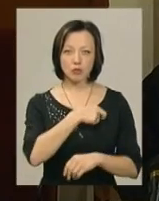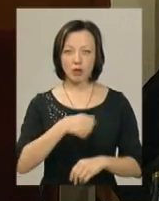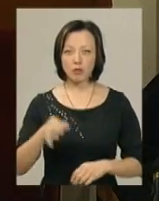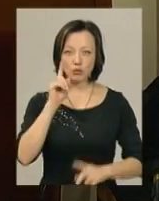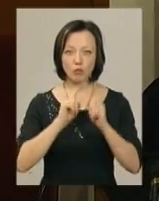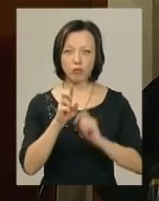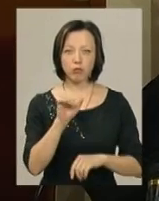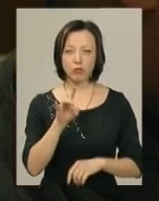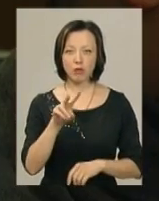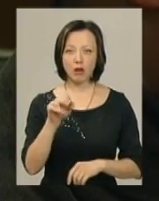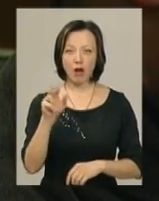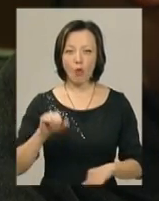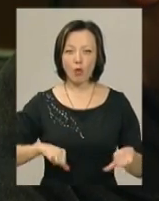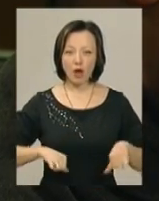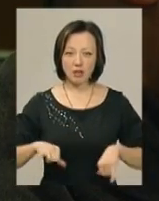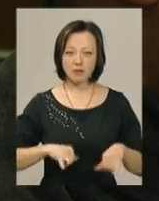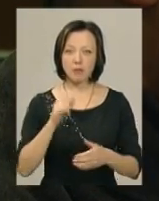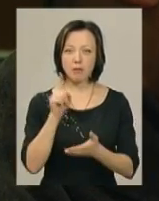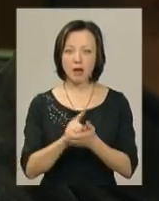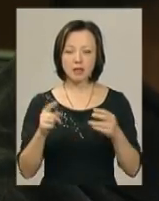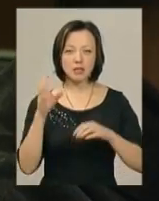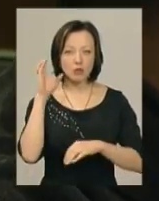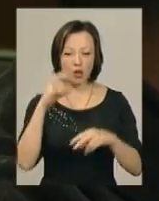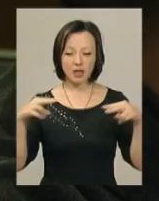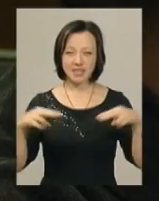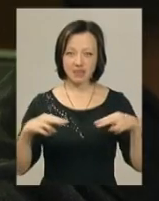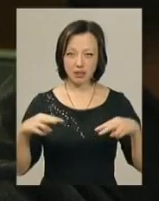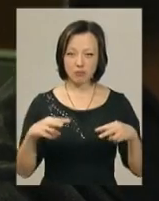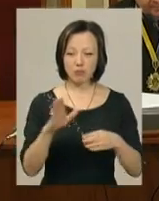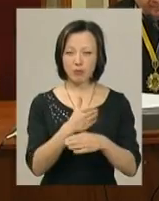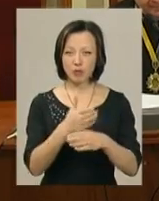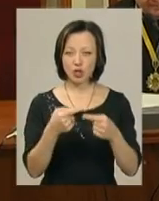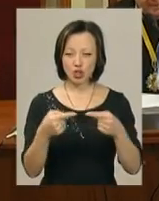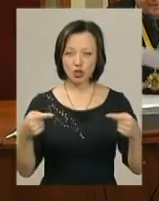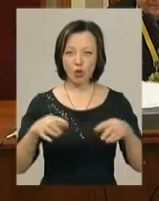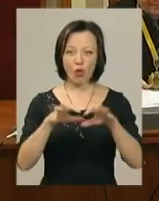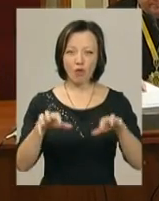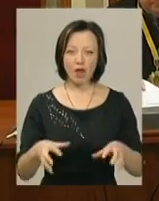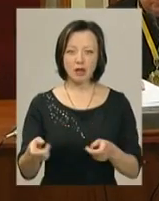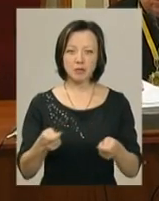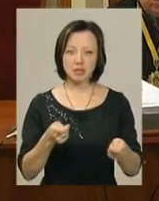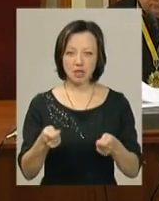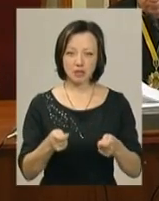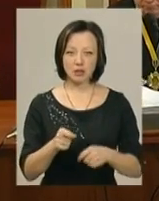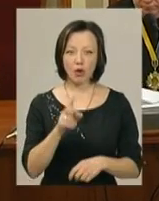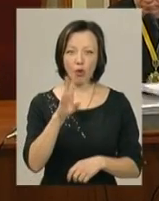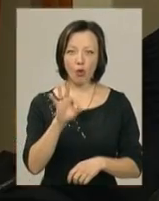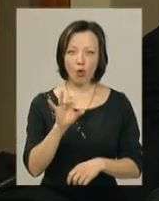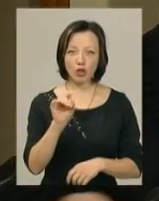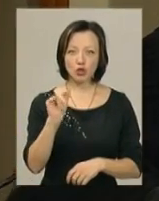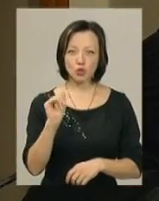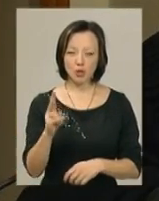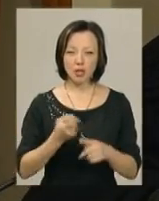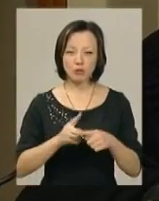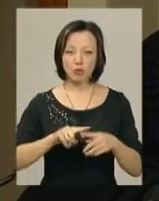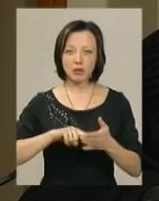обласної ради Віктора Бурлика у хуліганстві мали заслухати покази свідків. З-поміж інших і голови облдержадміністрації Олександра Корнійчука. Саме